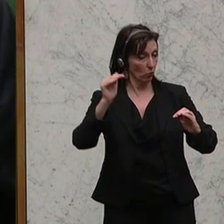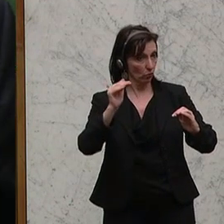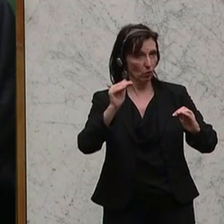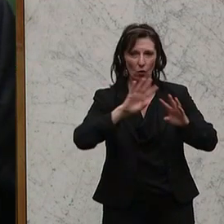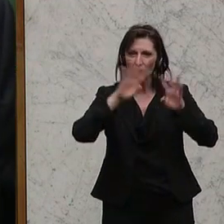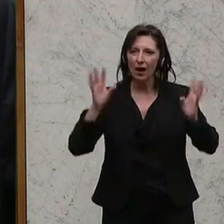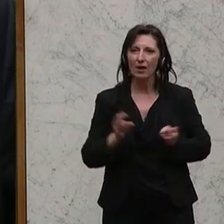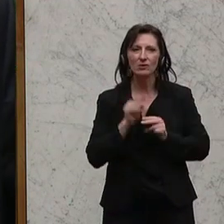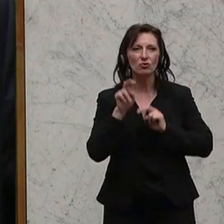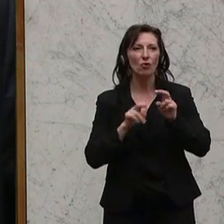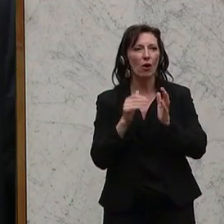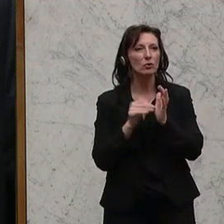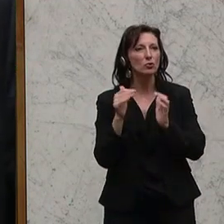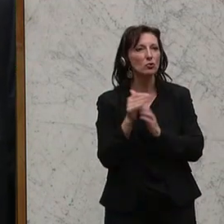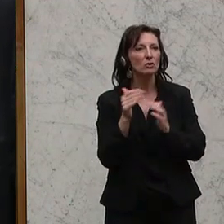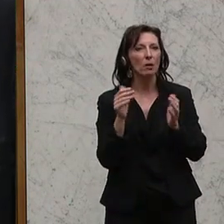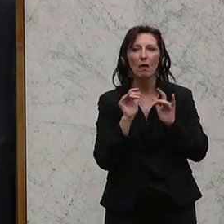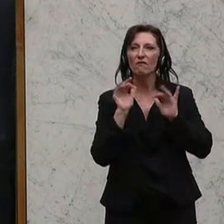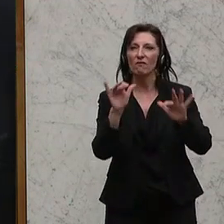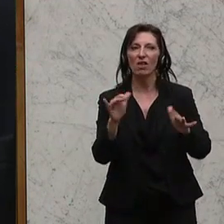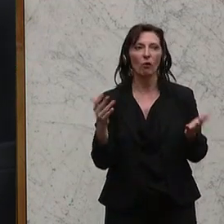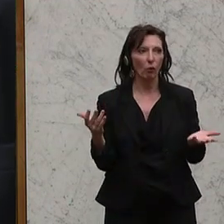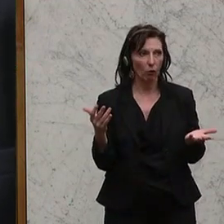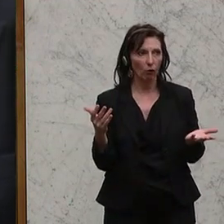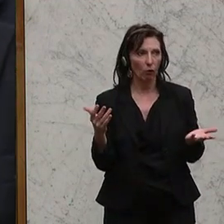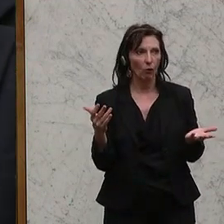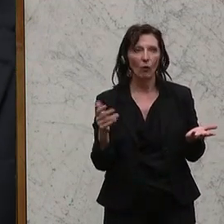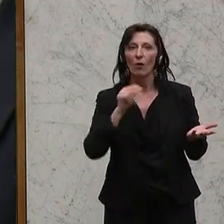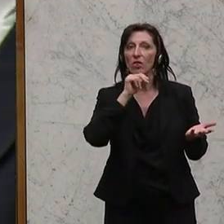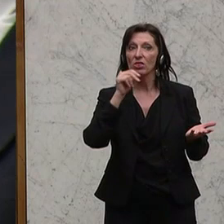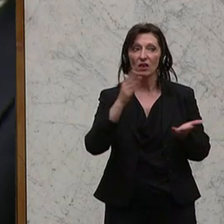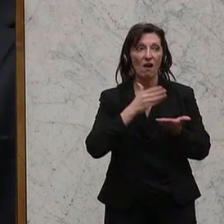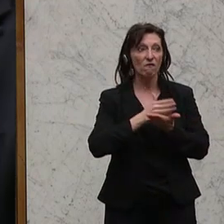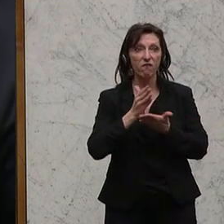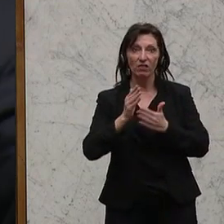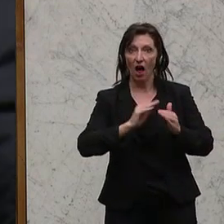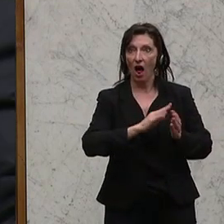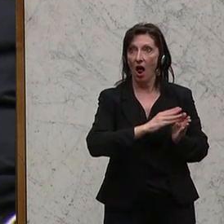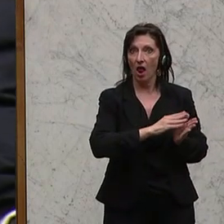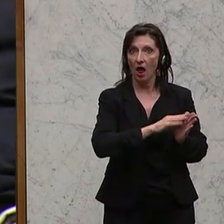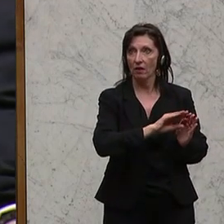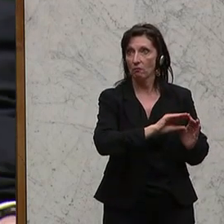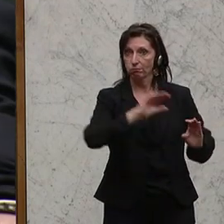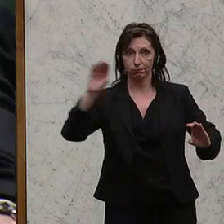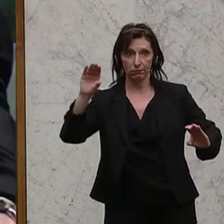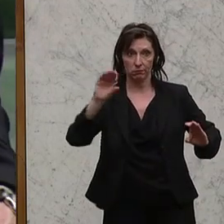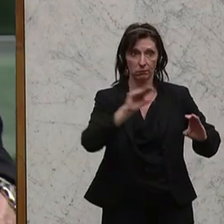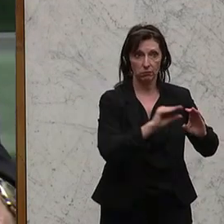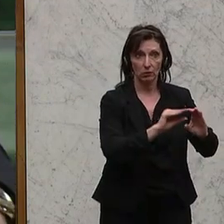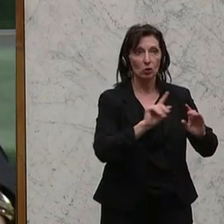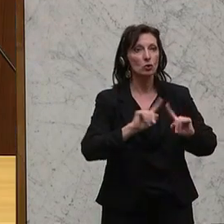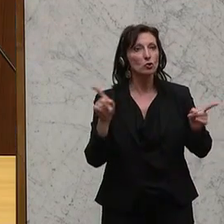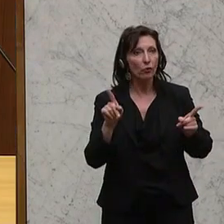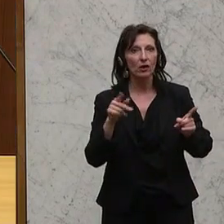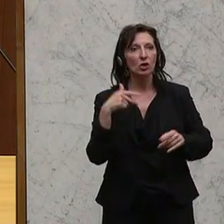gesamte Steuersystem wirkt eben nicht umverteilend. Erst die Sozialabgaben, das ja, und das darf man ruhig mit